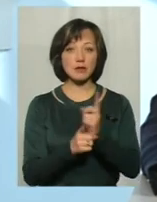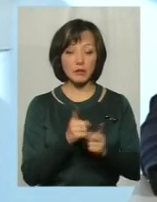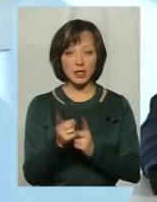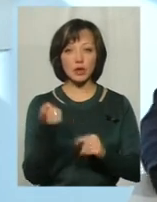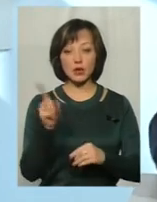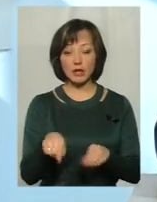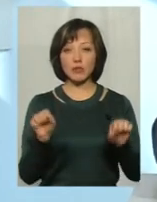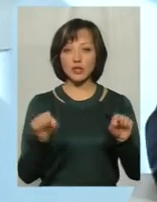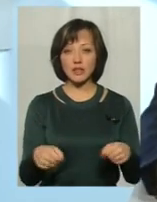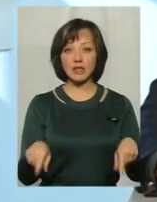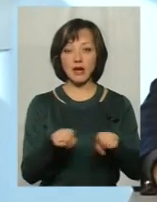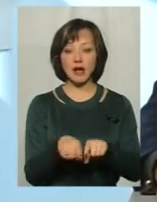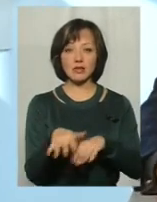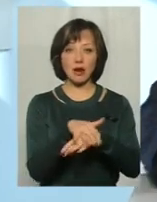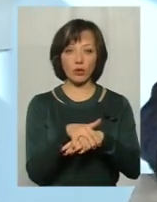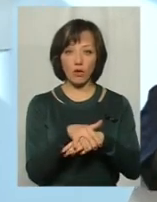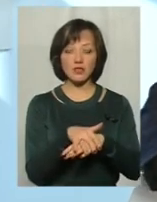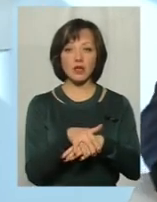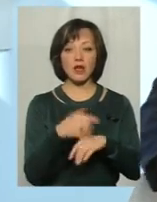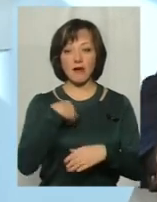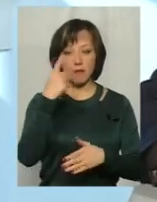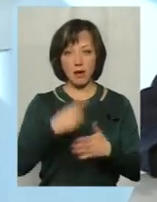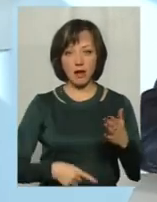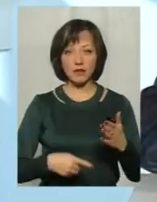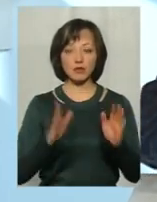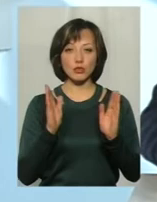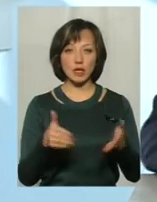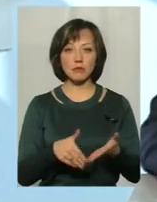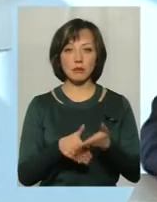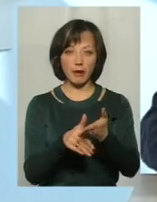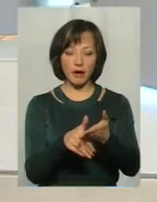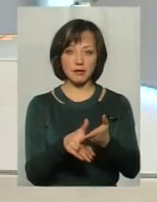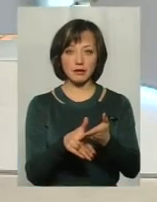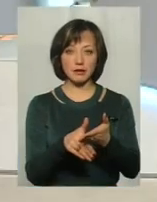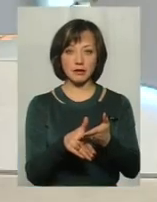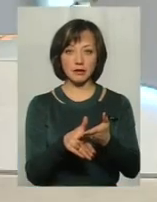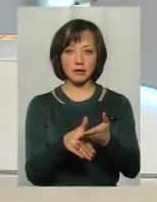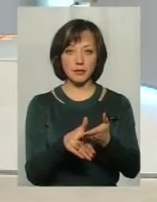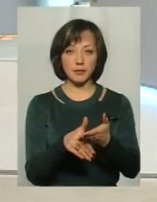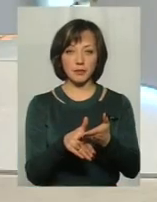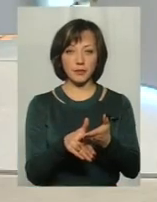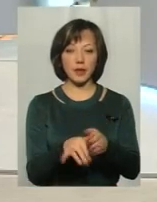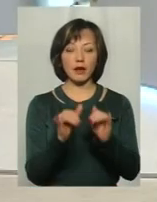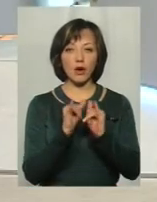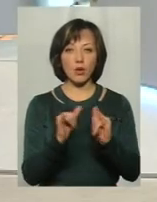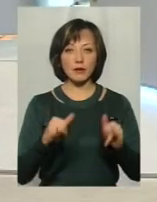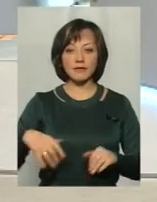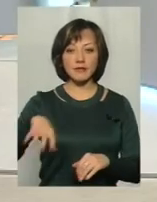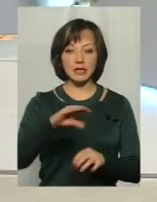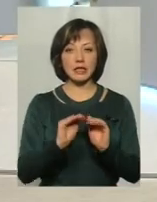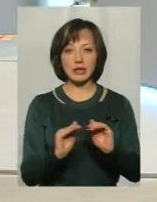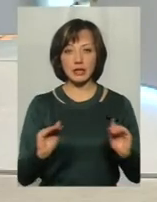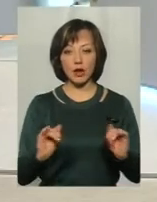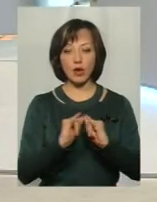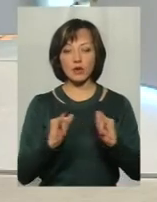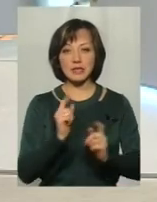тоді, можливо, таке середовище, навіть я впевнений, воно буде сприяти розвитку усіх дітей